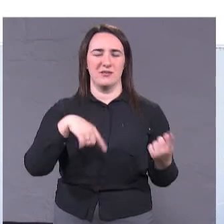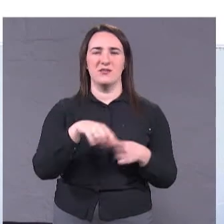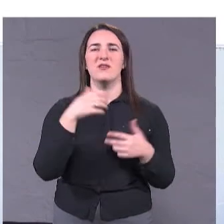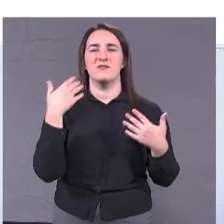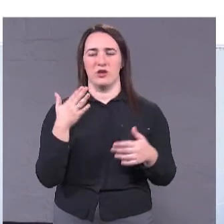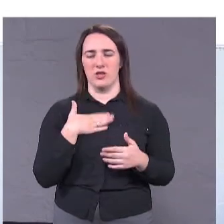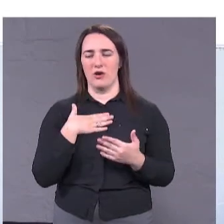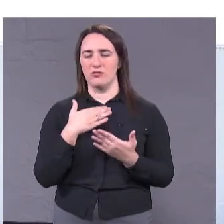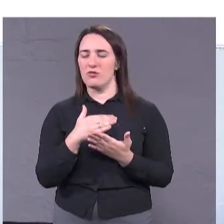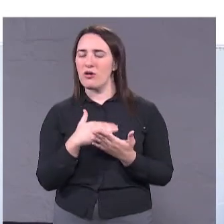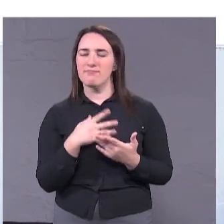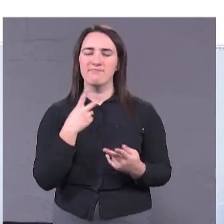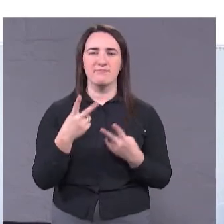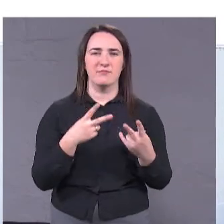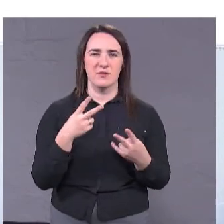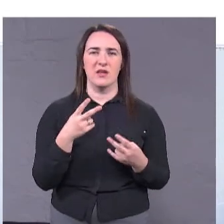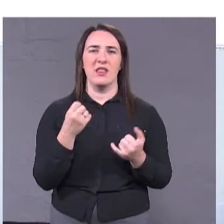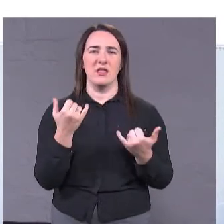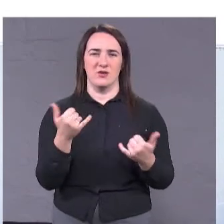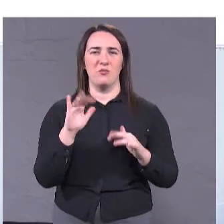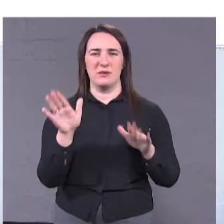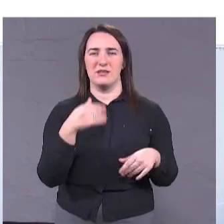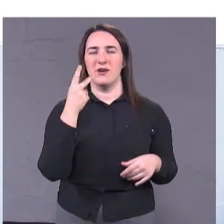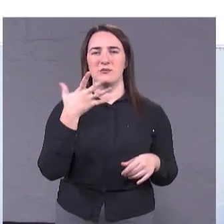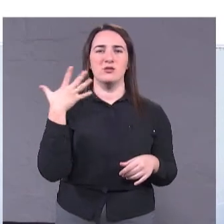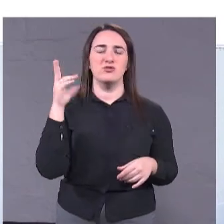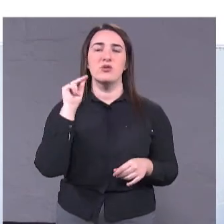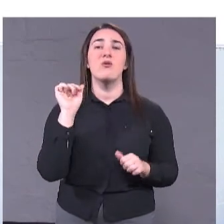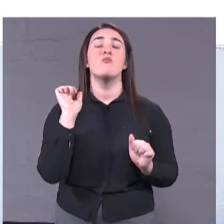програмі, навіть не сьогодні, після 25-го числа, можуть получить